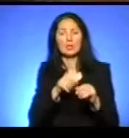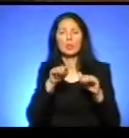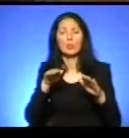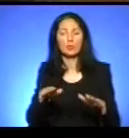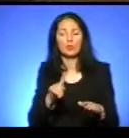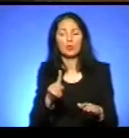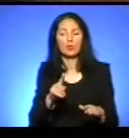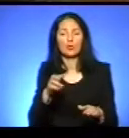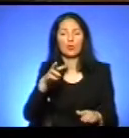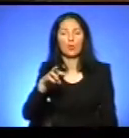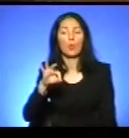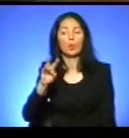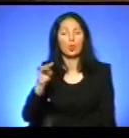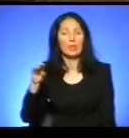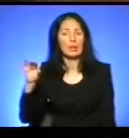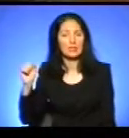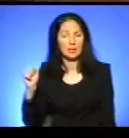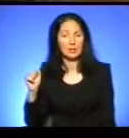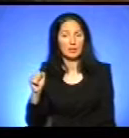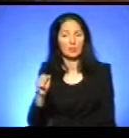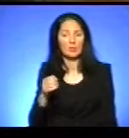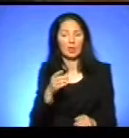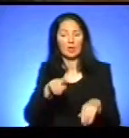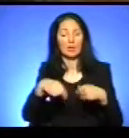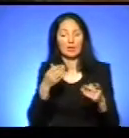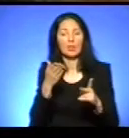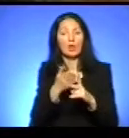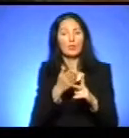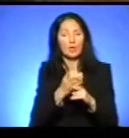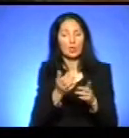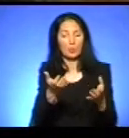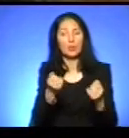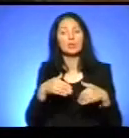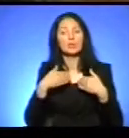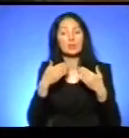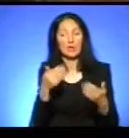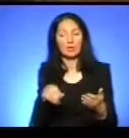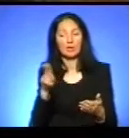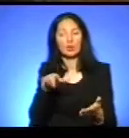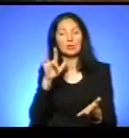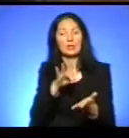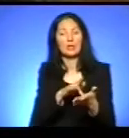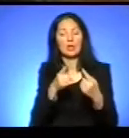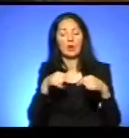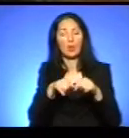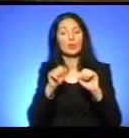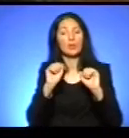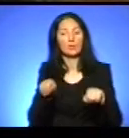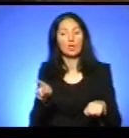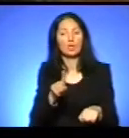щодо монетизації надання пільг, і прийняли звернення до центральних органів влади